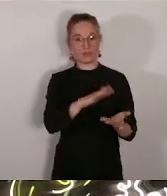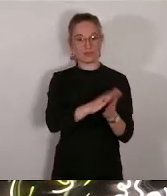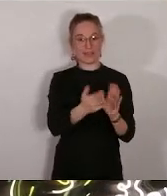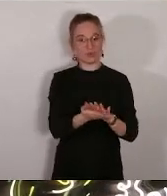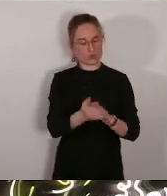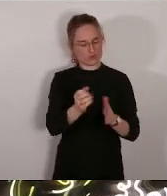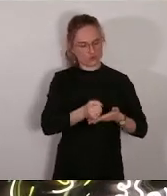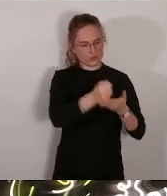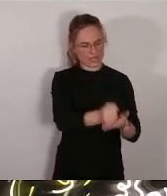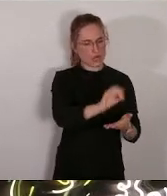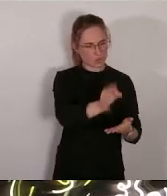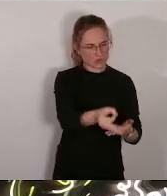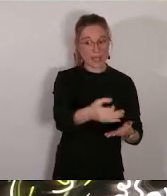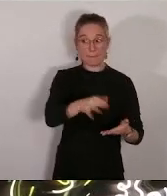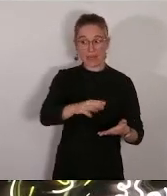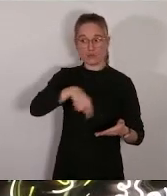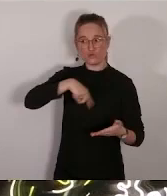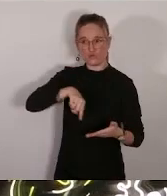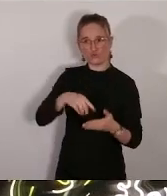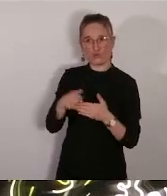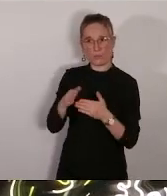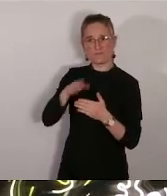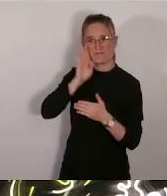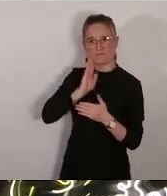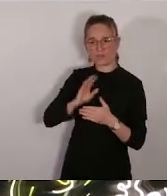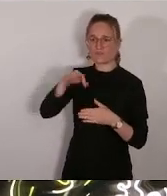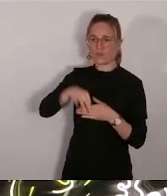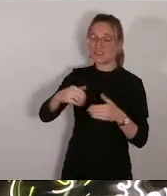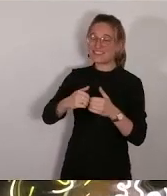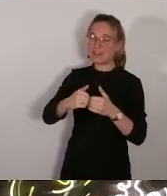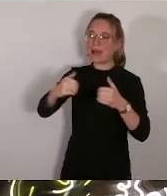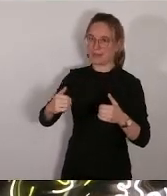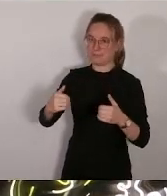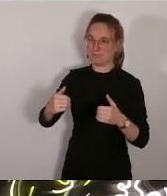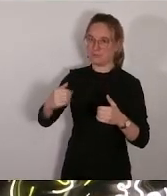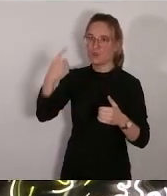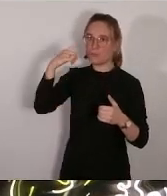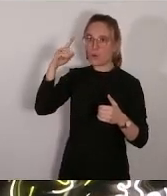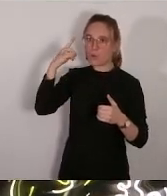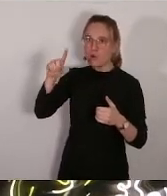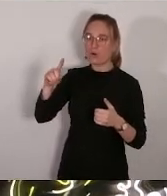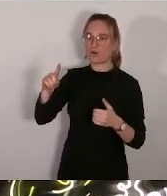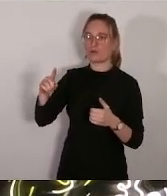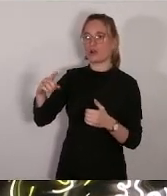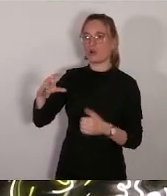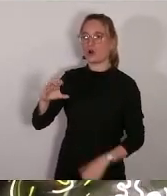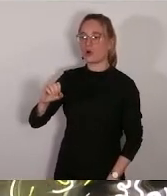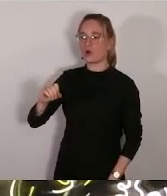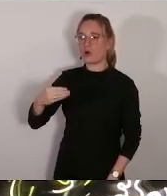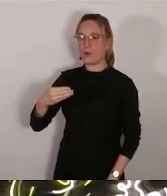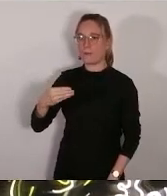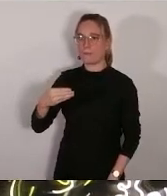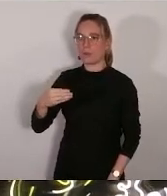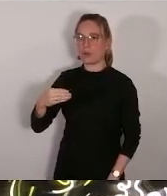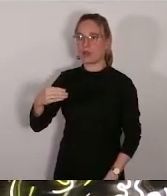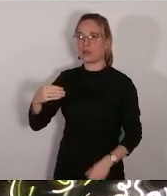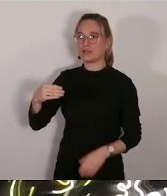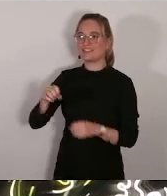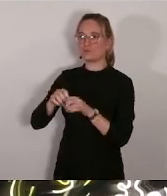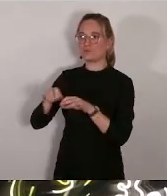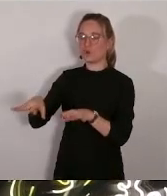nous demandons un vote séparé sur la subvention prévue pour COM, EDIC, Diffusion. En effet, chacun doit avoir bien connaissance